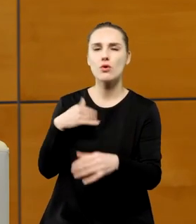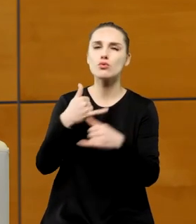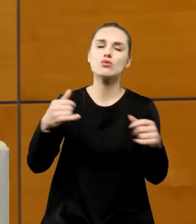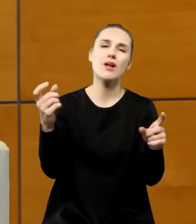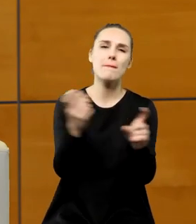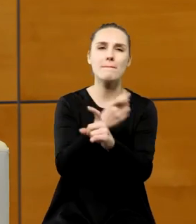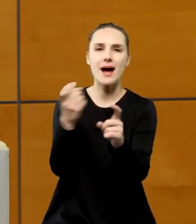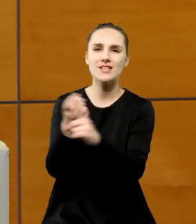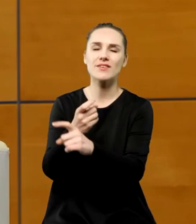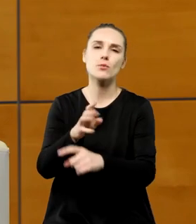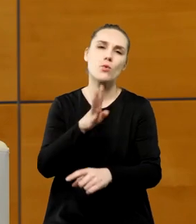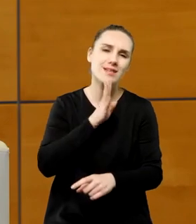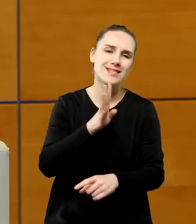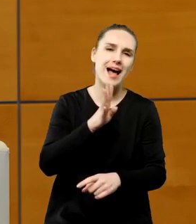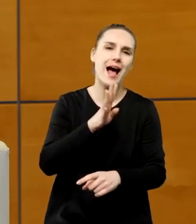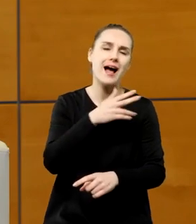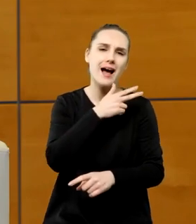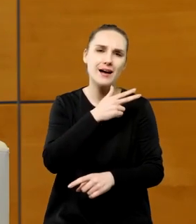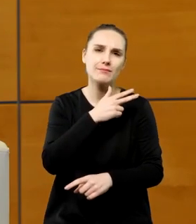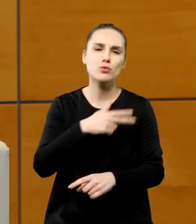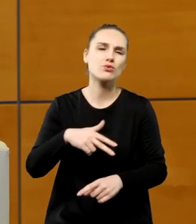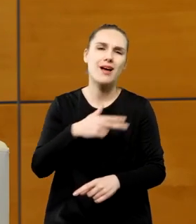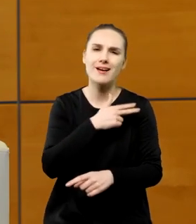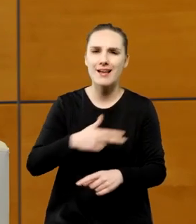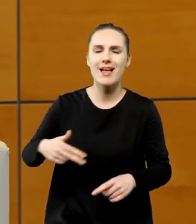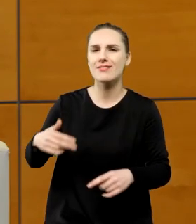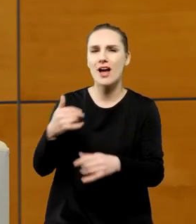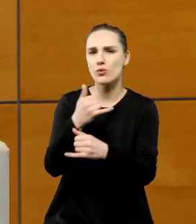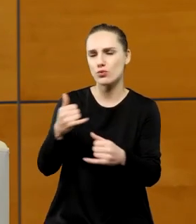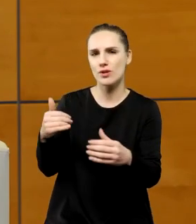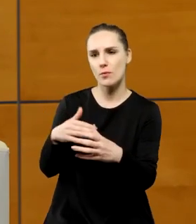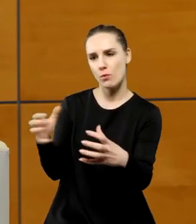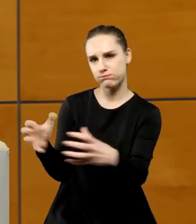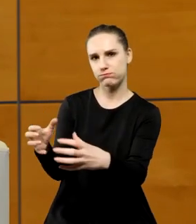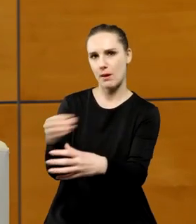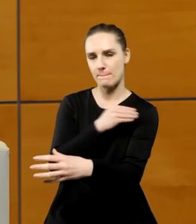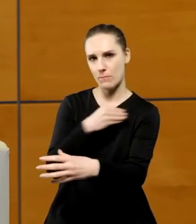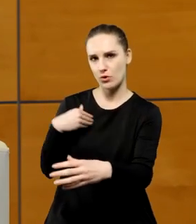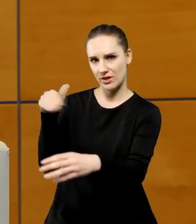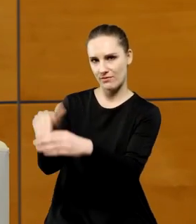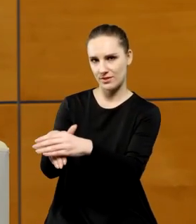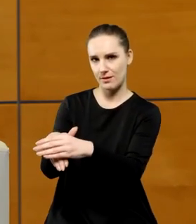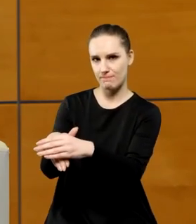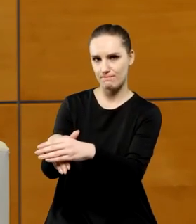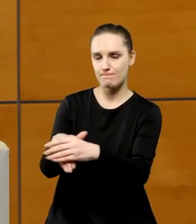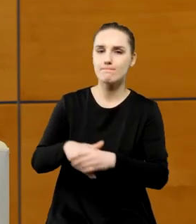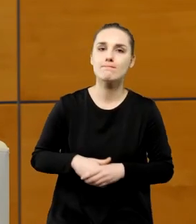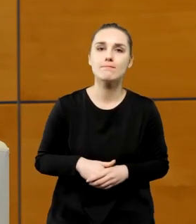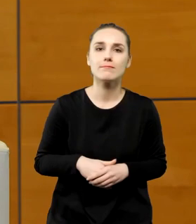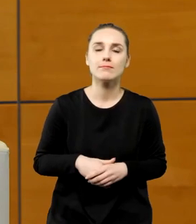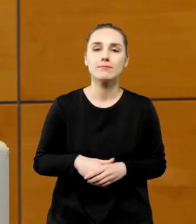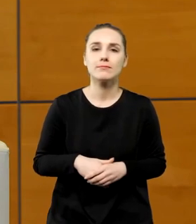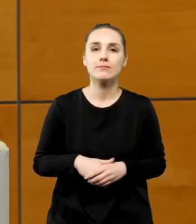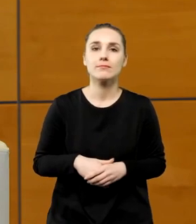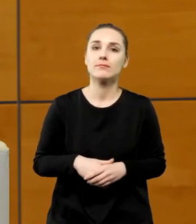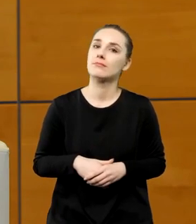Stany Zjednoczone Kanada i tak dalej i dla nich ta rocznica Kopernikowska była jednym z takich mocnych akcentów dla